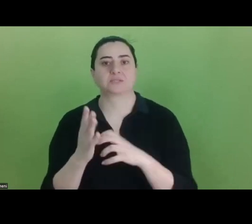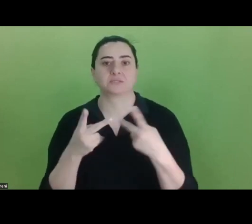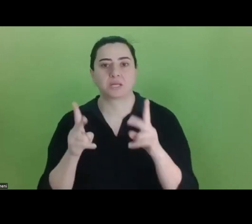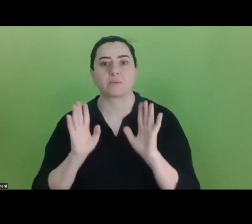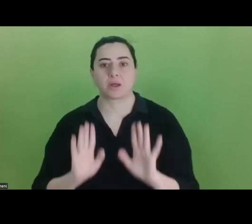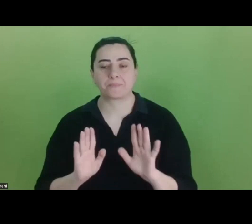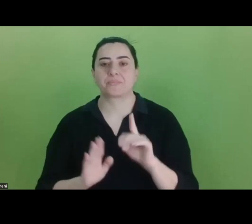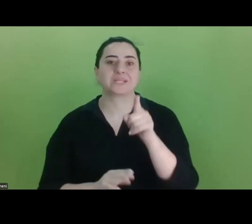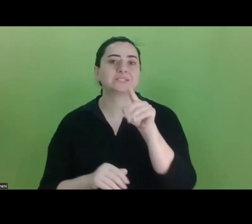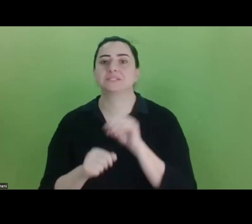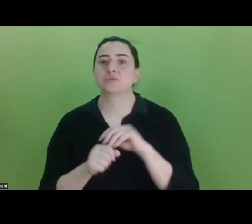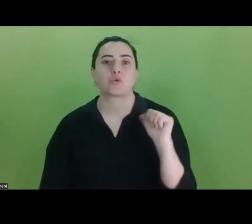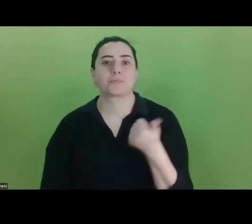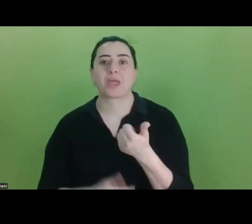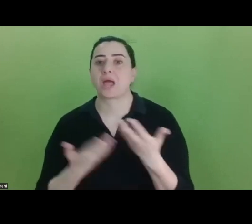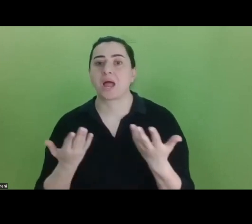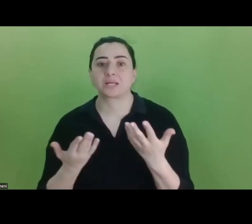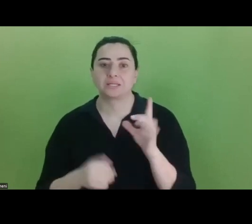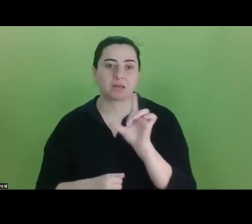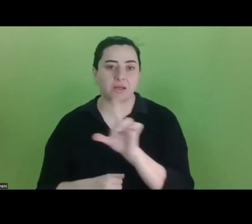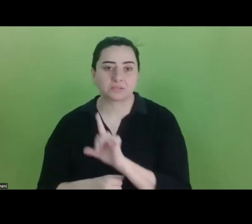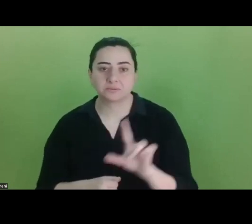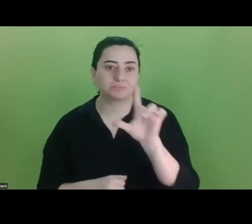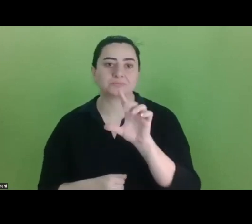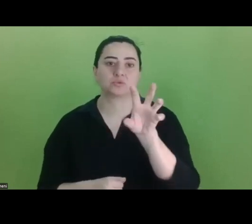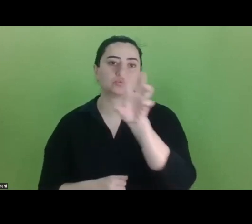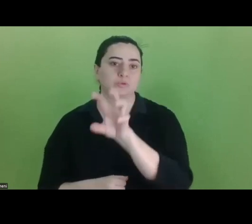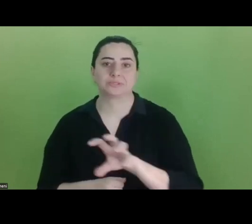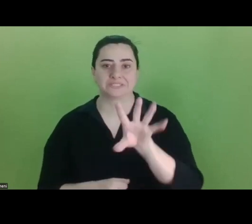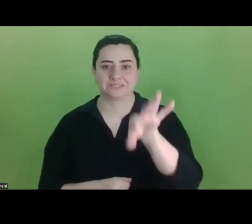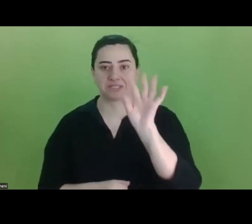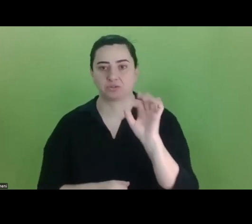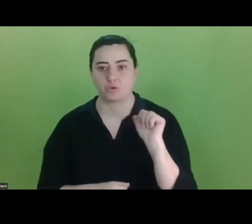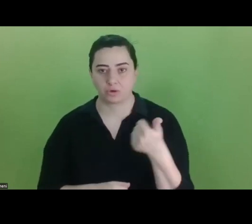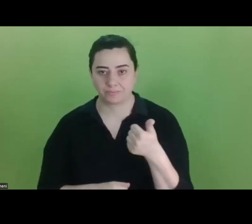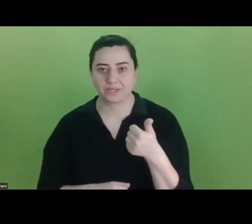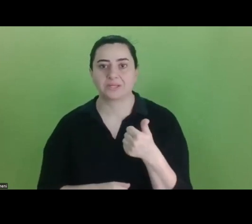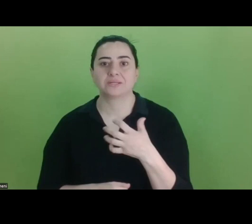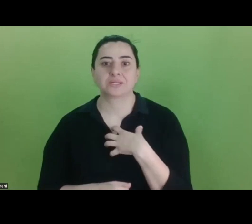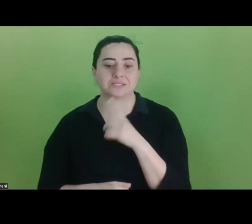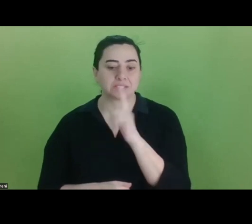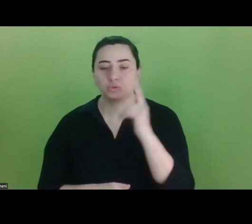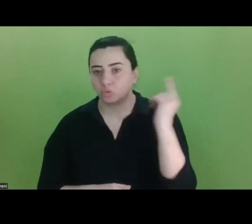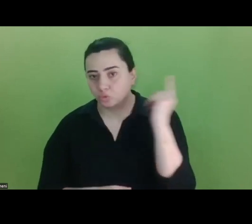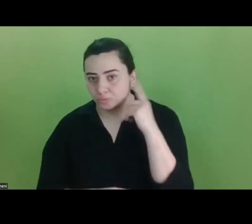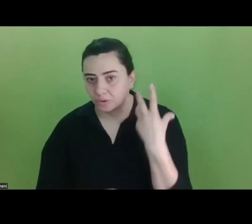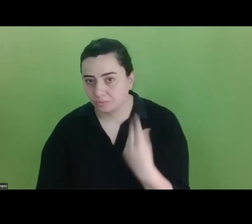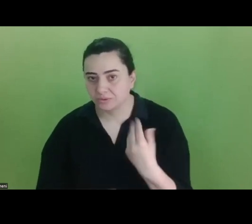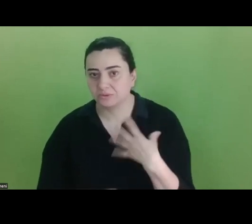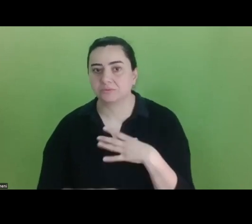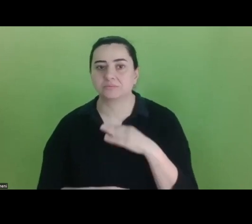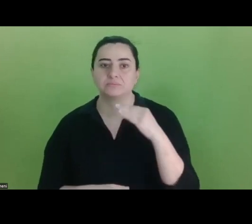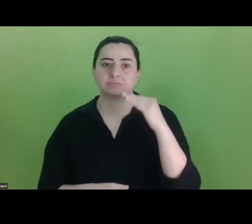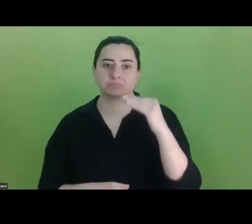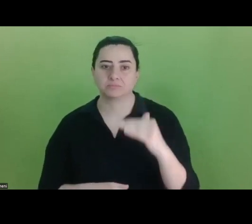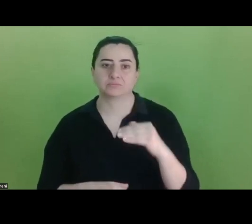sizin için önemli olan hangi ihtiyaca yönelik kategoriyi seçeceksiniz. Sesinizi duyurmak gibi bir amaç olabilir. Tek tek altından devam etmeyeceğim.